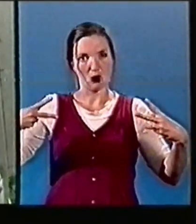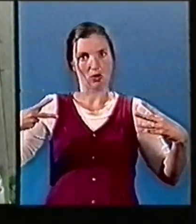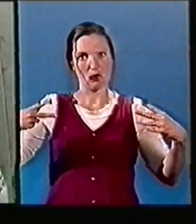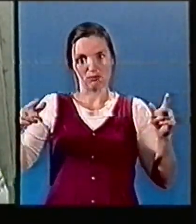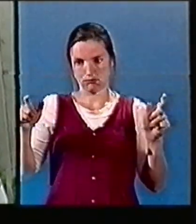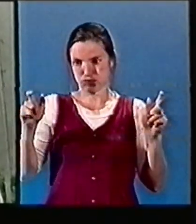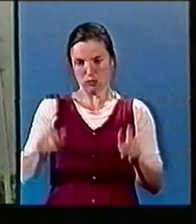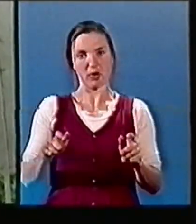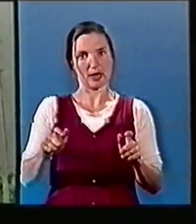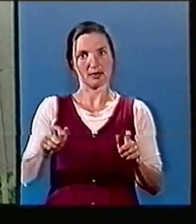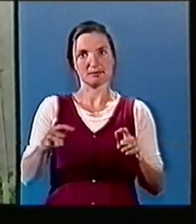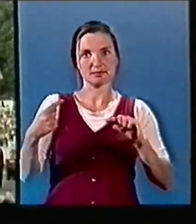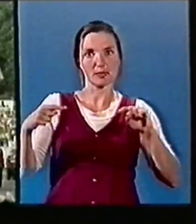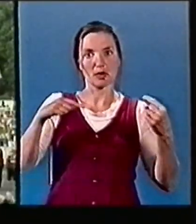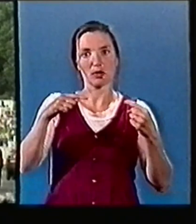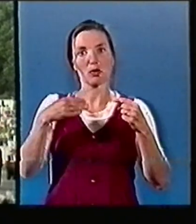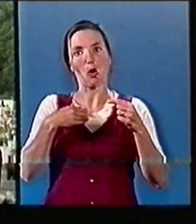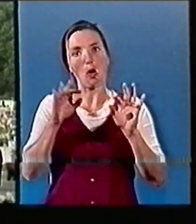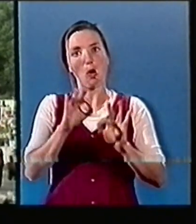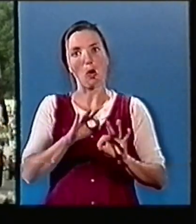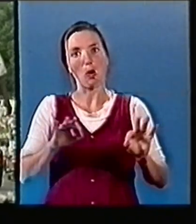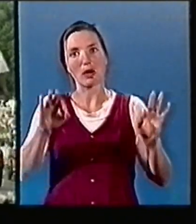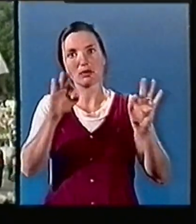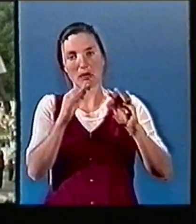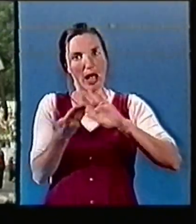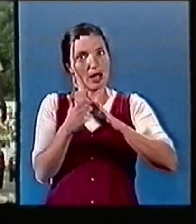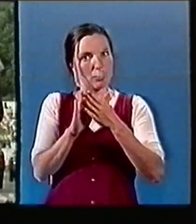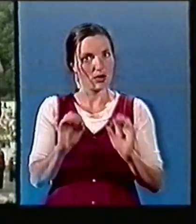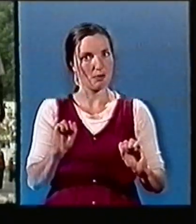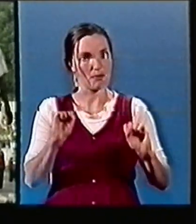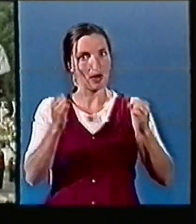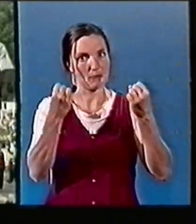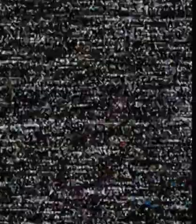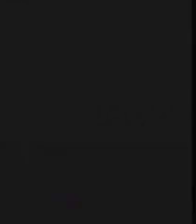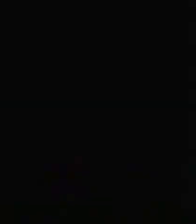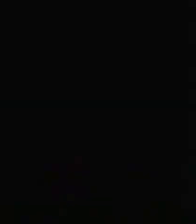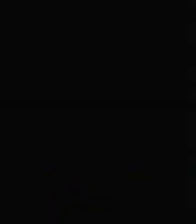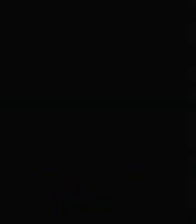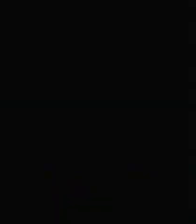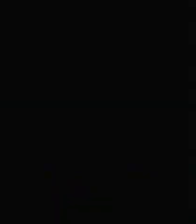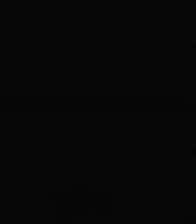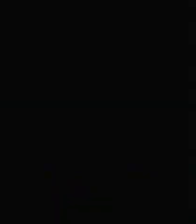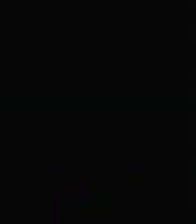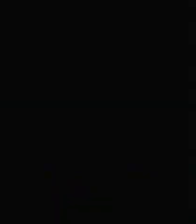mission, ni sur les lieux d'enquête. Enfin, pour le gouvernement congolais, les membres... Merci. Merci.